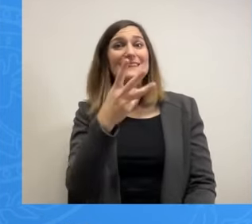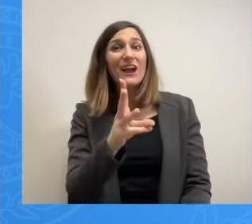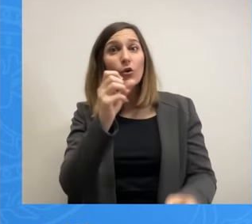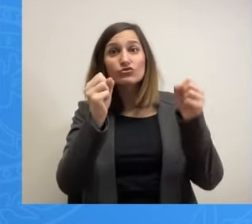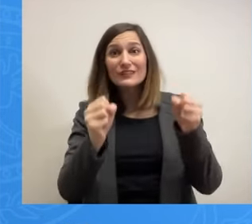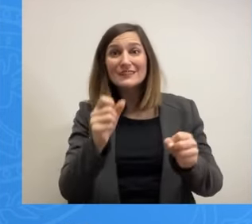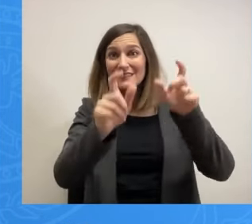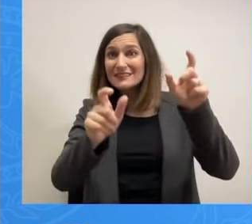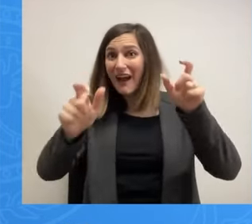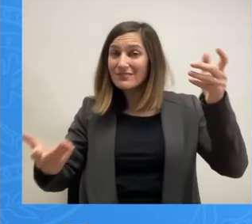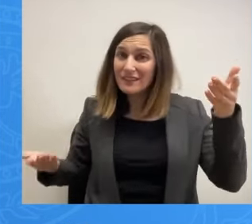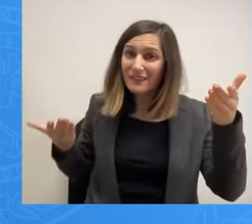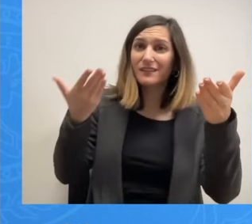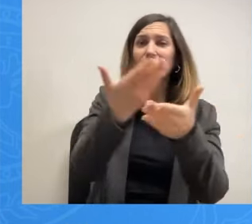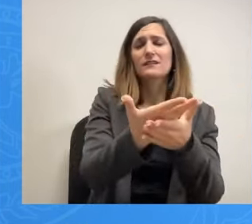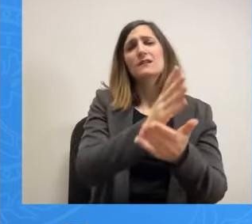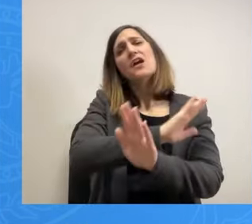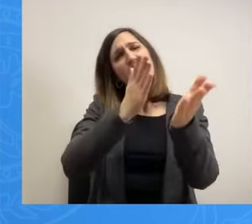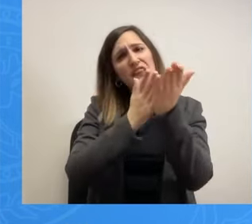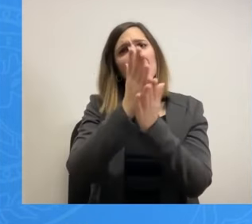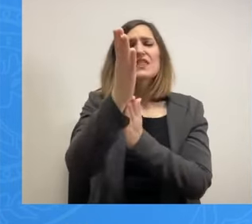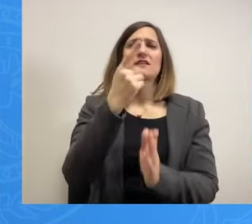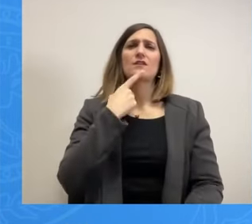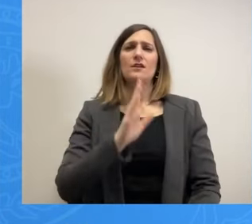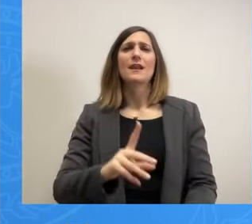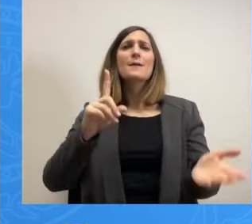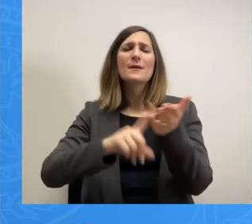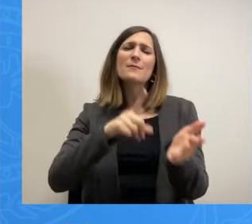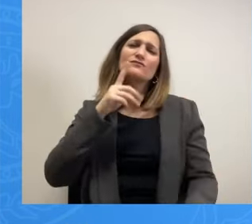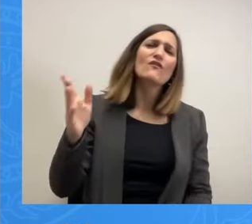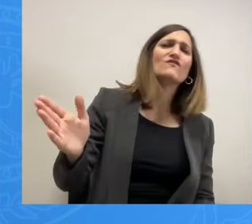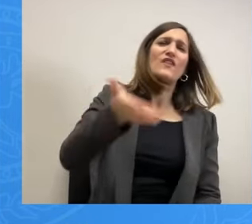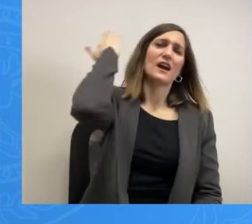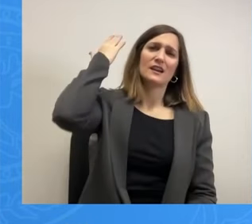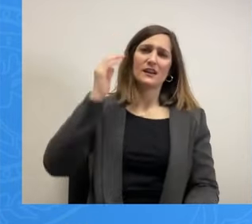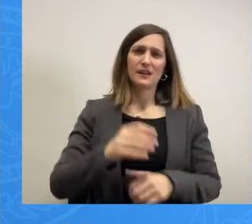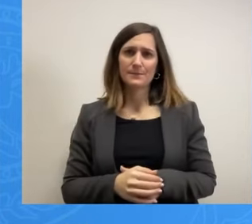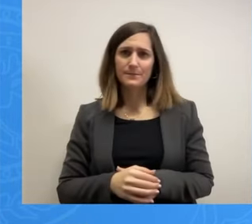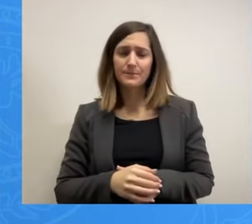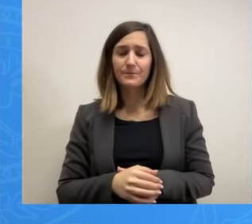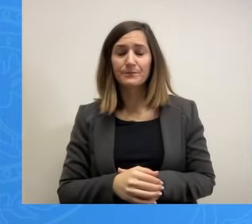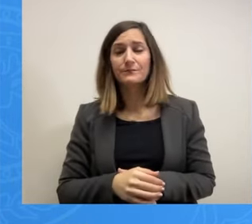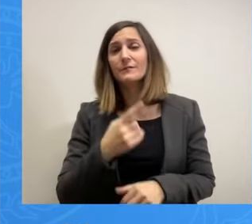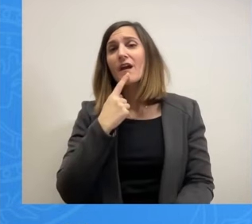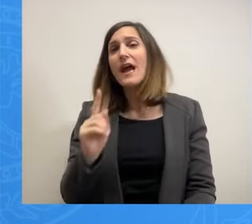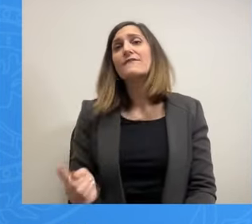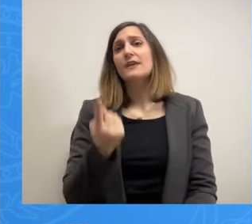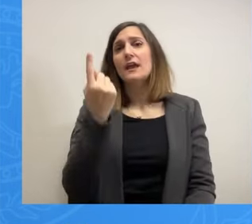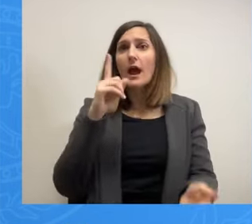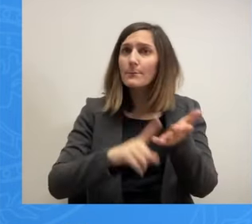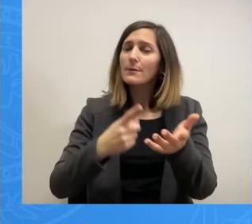για να φύγει εδώ και τώρα αυτό το κουτί. Και επειδή ευκαιρία πρέπει να έρθει συζήτηση και για αυτό το θέμα.